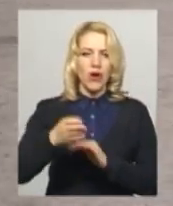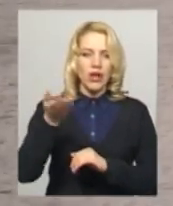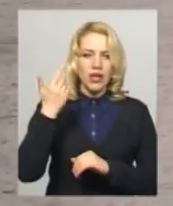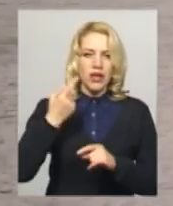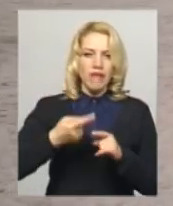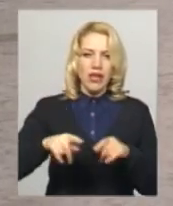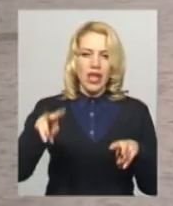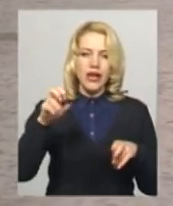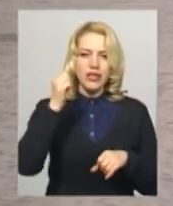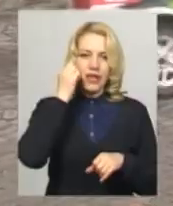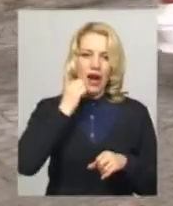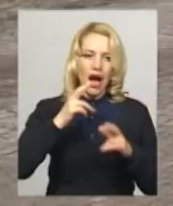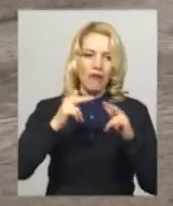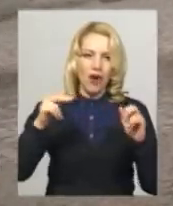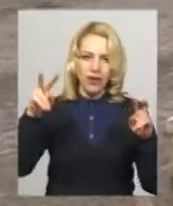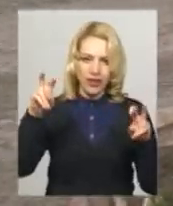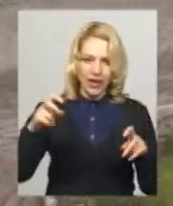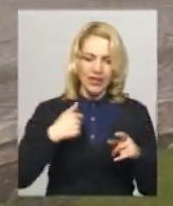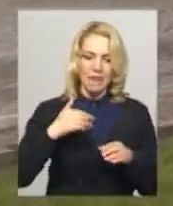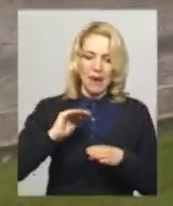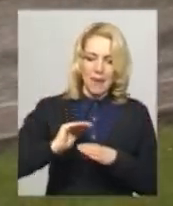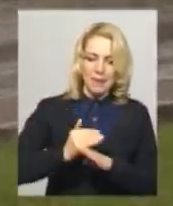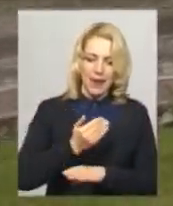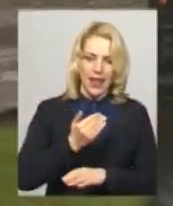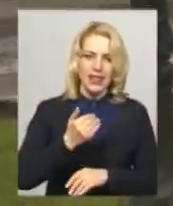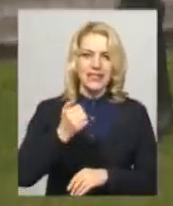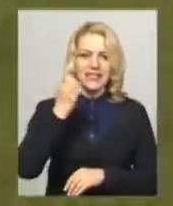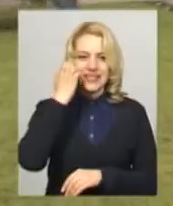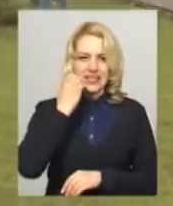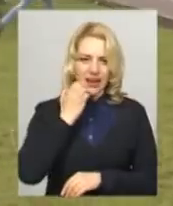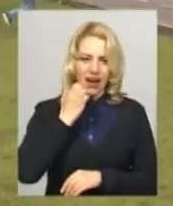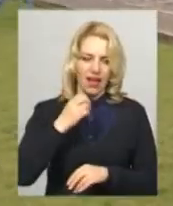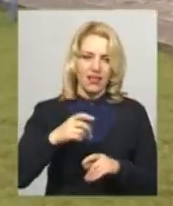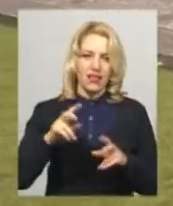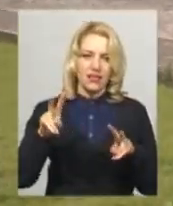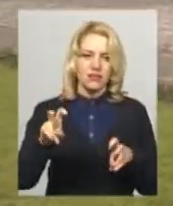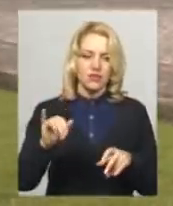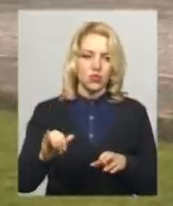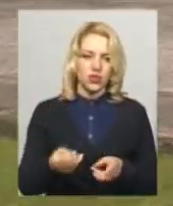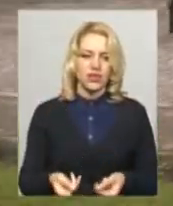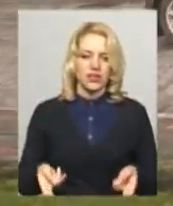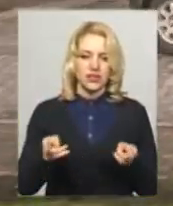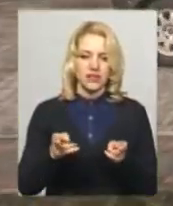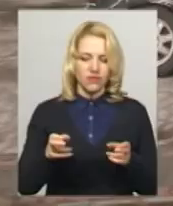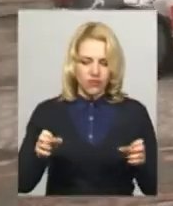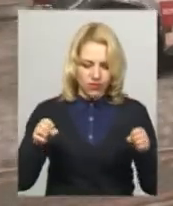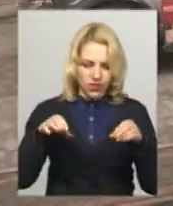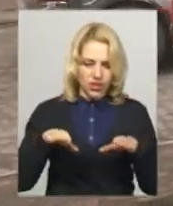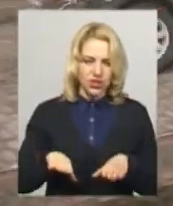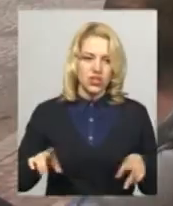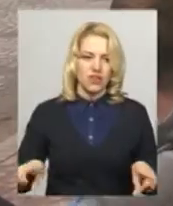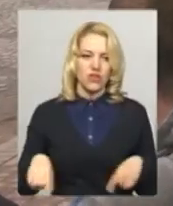називався «Стара фортеця», але ми прибрали назву «Стара» та вирішили відродити раллі.